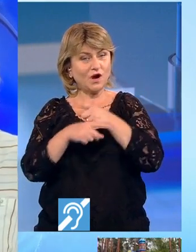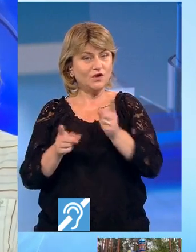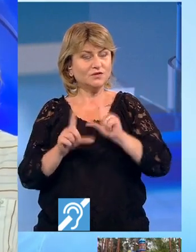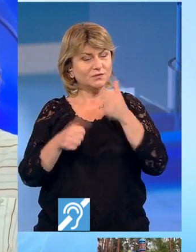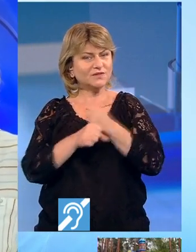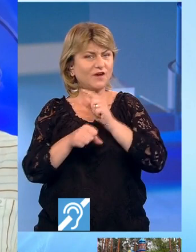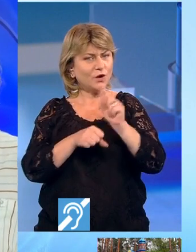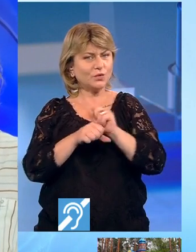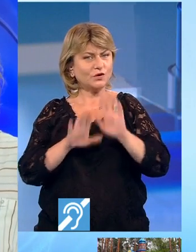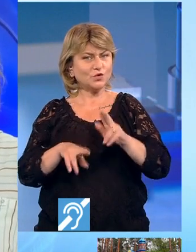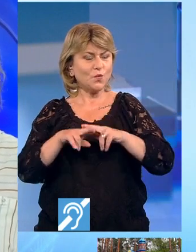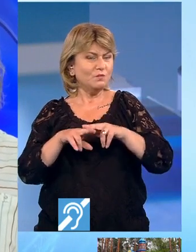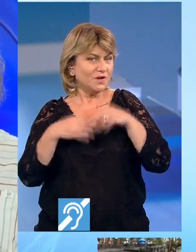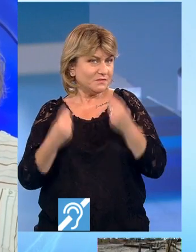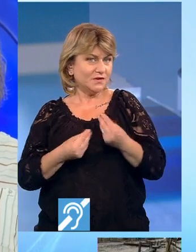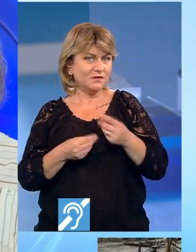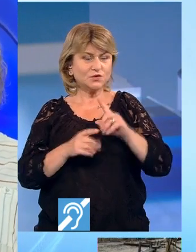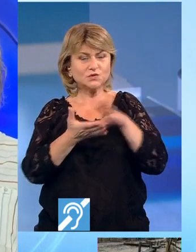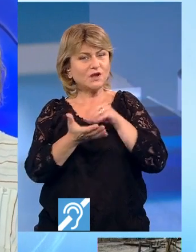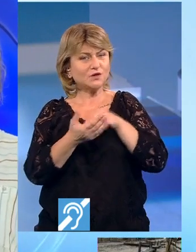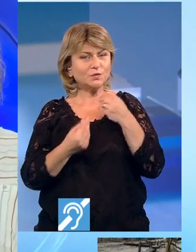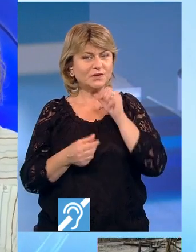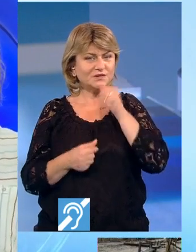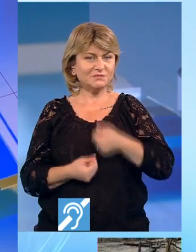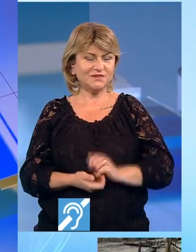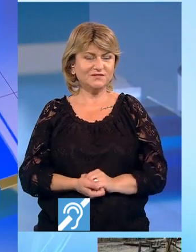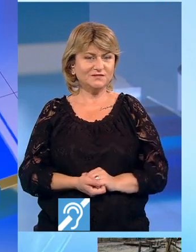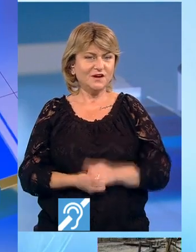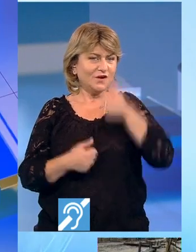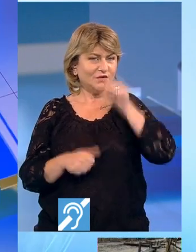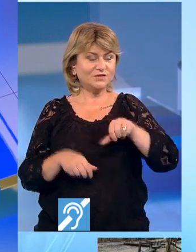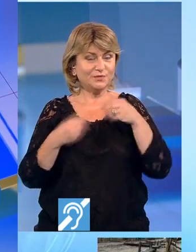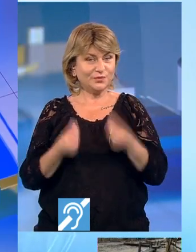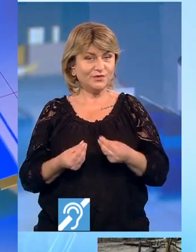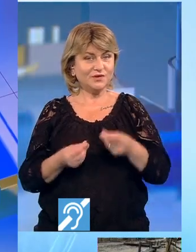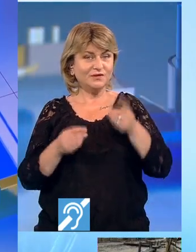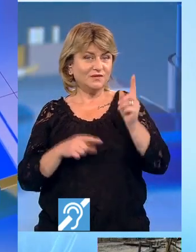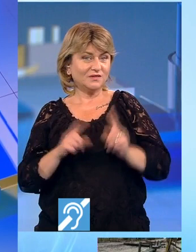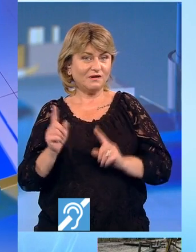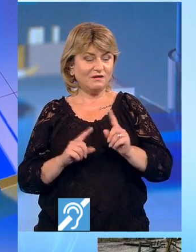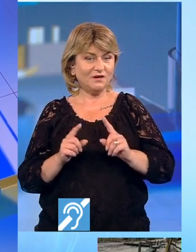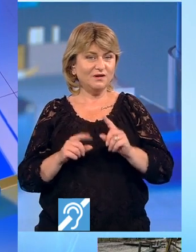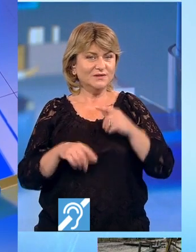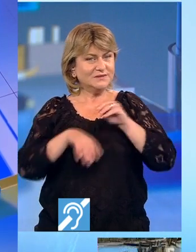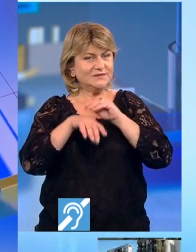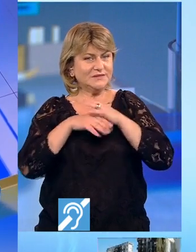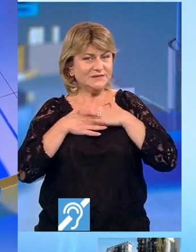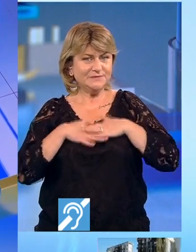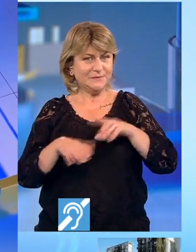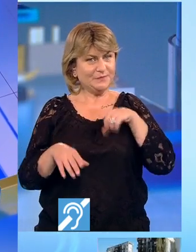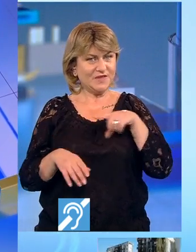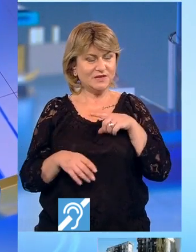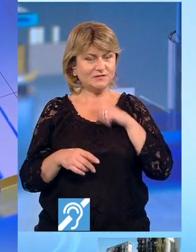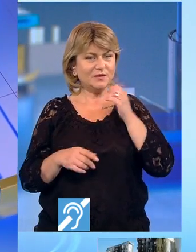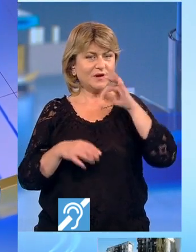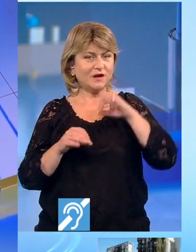facă lucruri așa cum simt ei să nu se ia după nimeni. Și vor ieși foarte bine. O zi bună, dacă flare-ul este